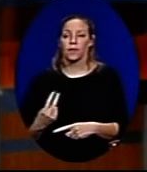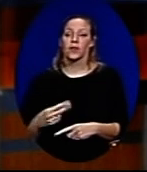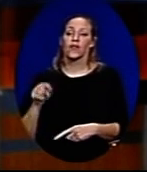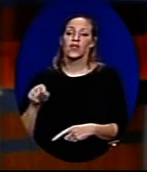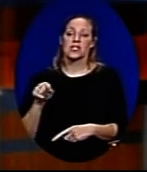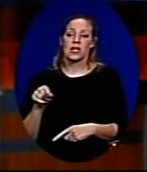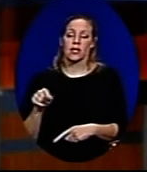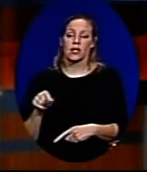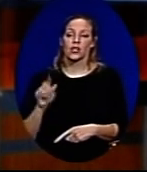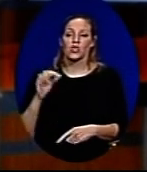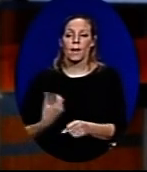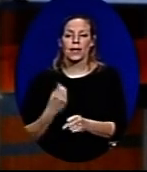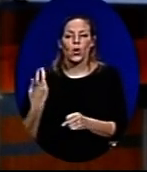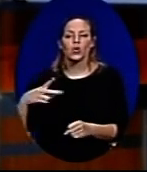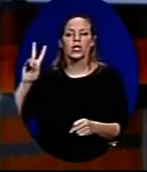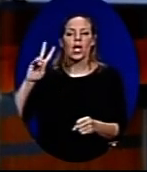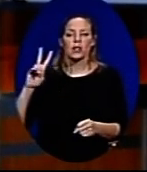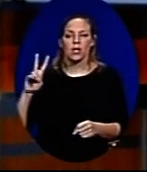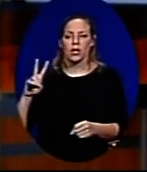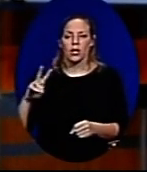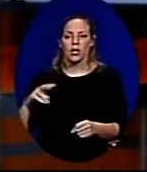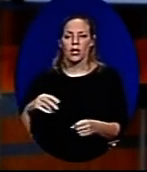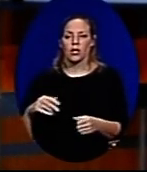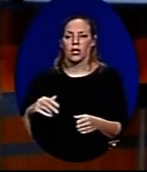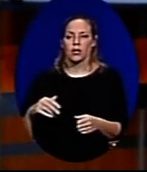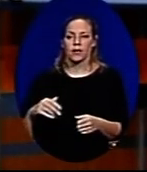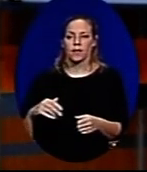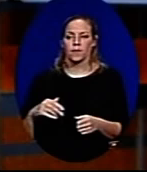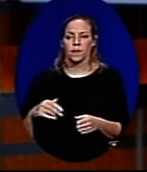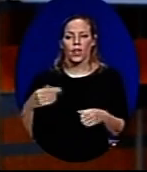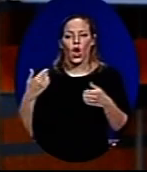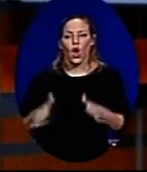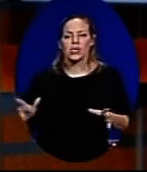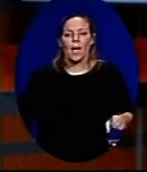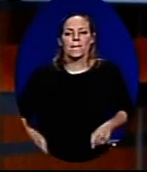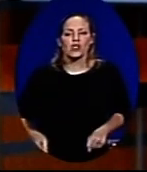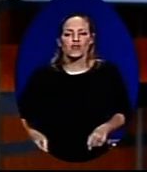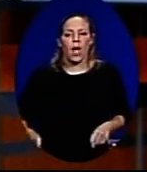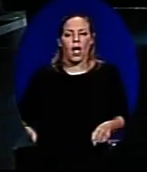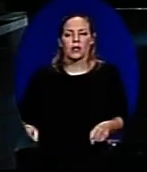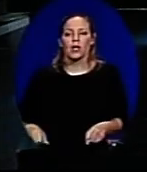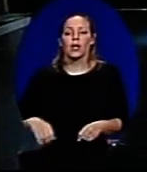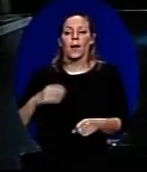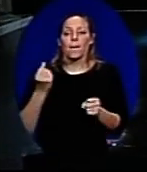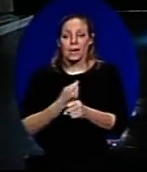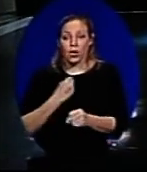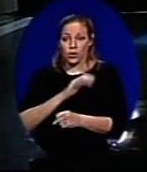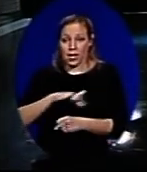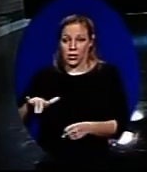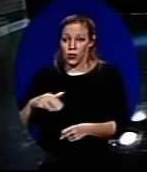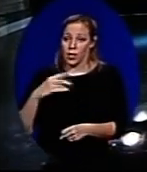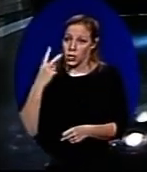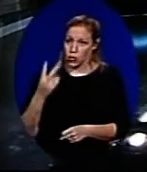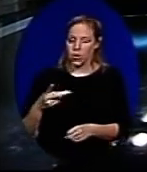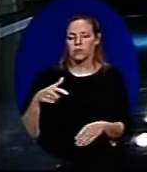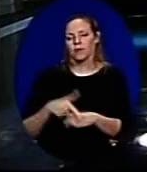והסוג הזה הוא של פעילות יתר, של חוסר משמעת, של פעילות שבילדים אנחנו אומרים